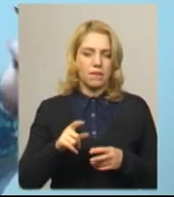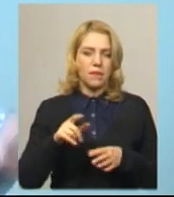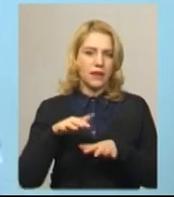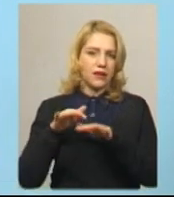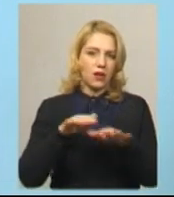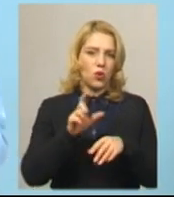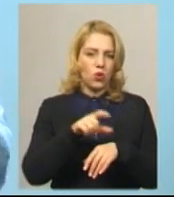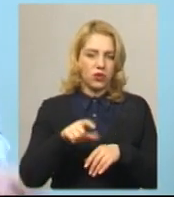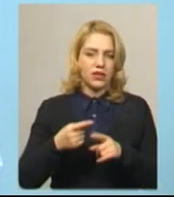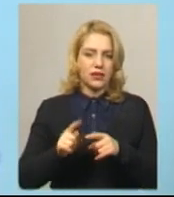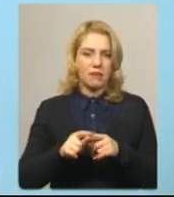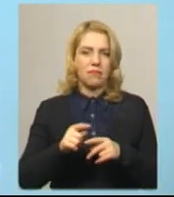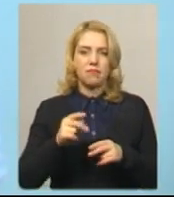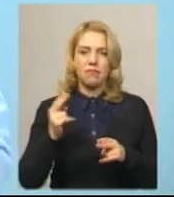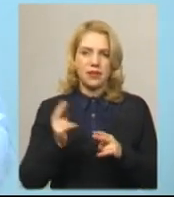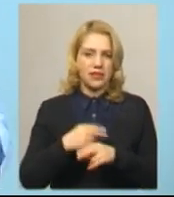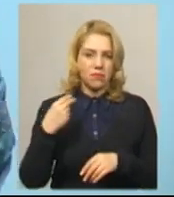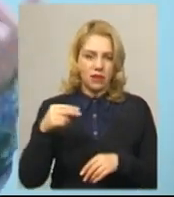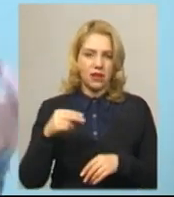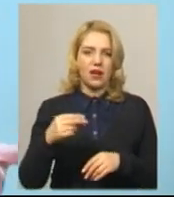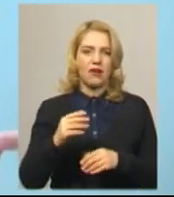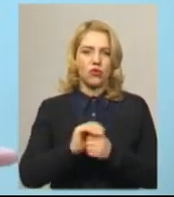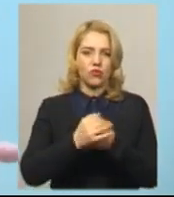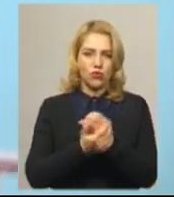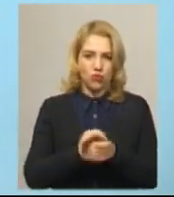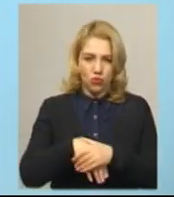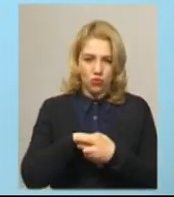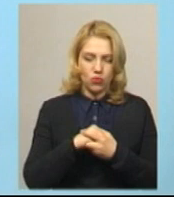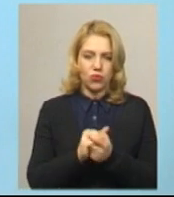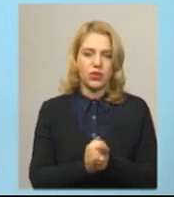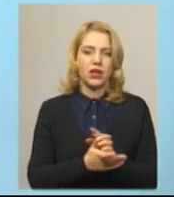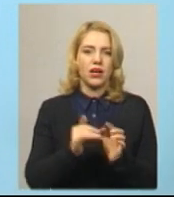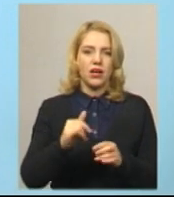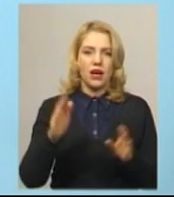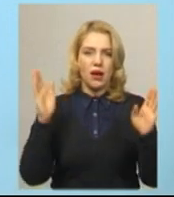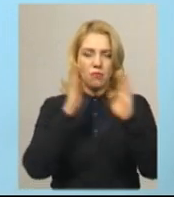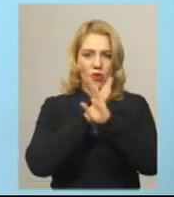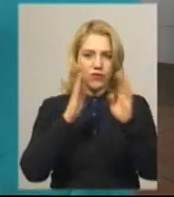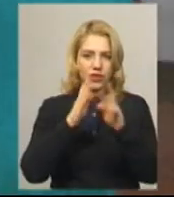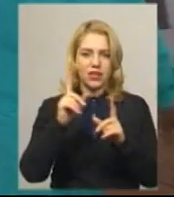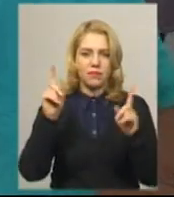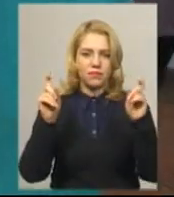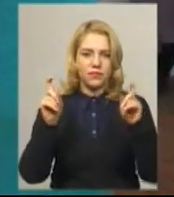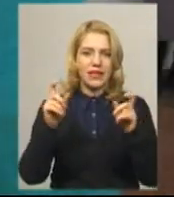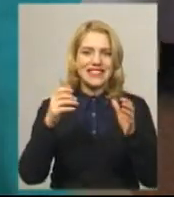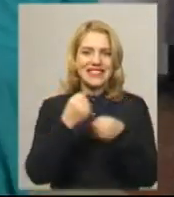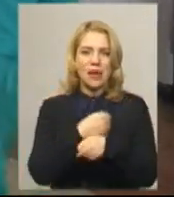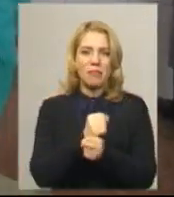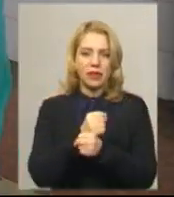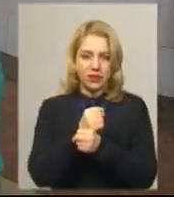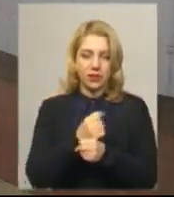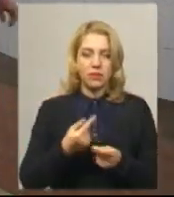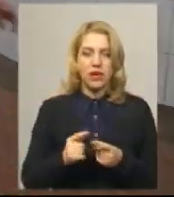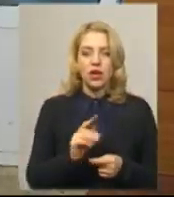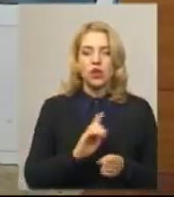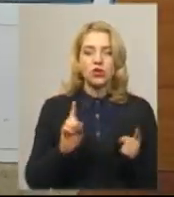це безперервно ми протираємо руки, безперервно обробляємо повітря спиртовими розчинами. Щогодини, незалежно від